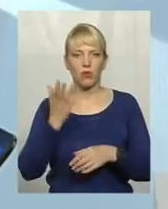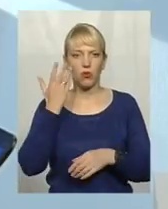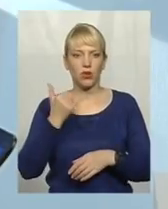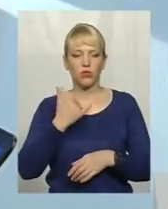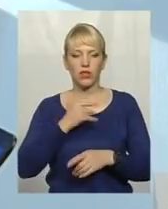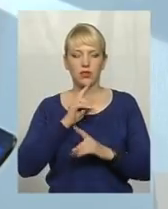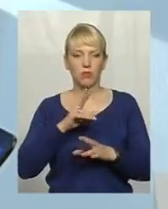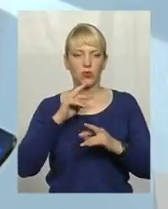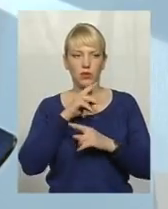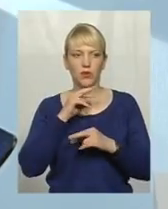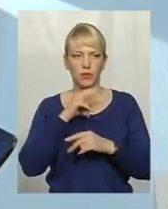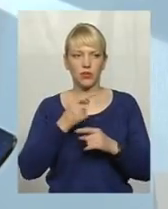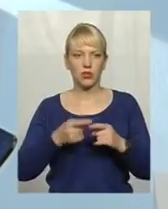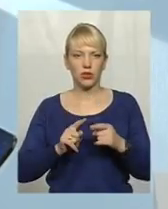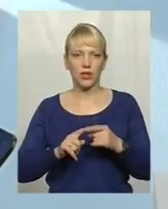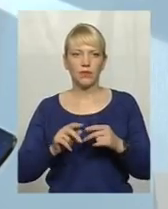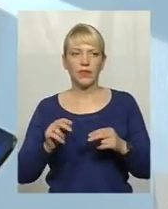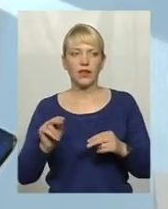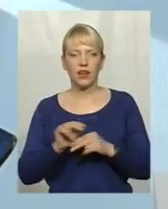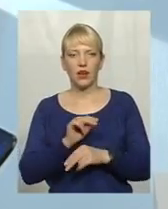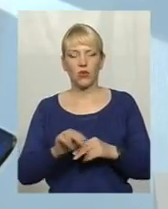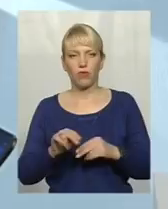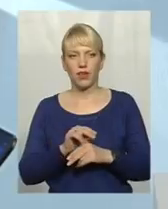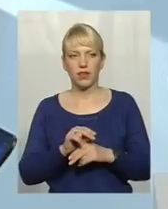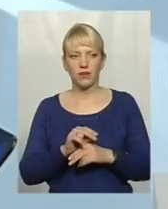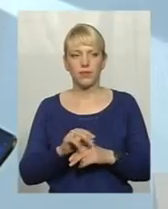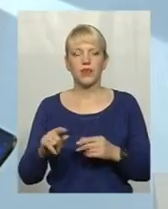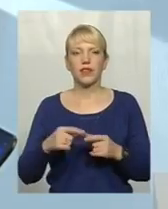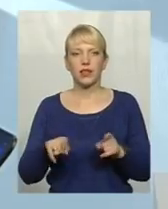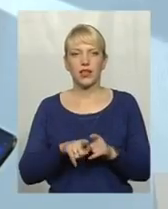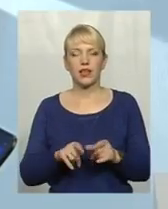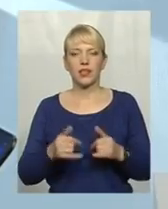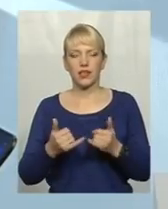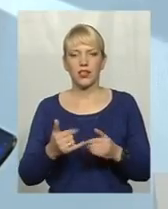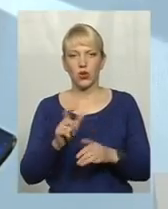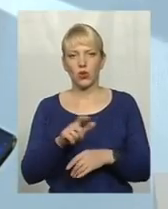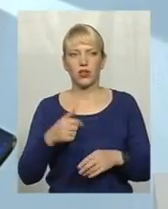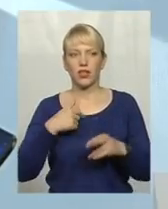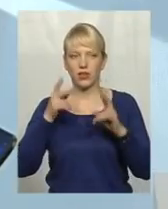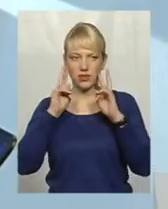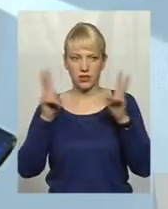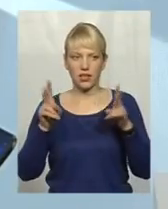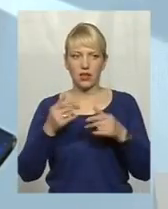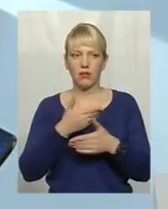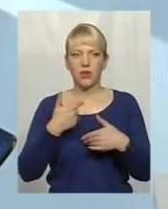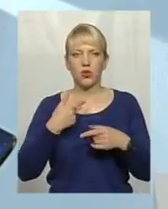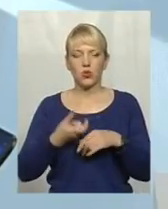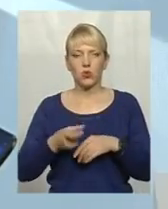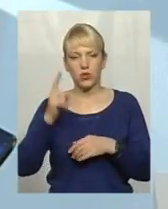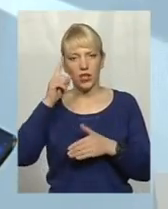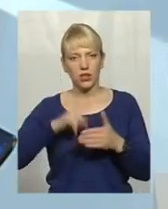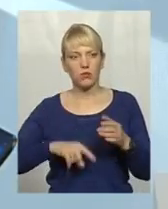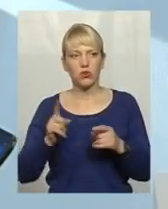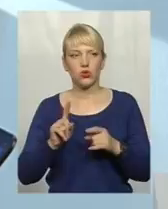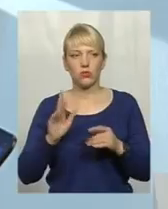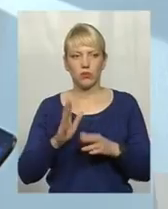буде тіотропного лікування, для таким людям, я не знаю. Ми дуже сподіваємося на те, що ми